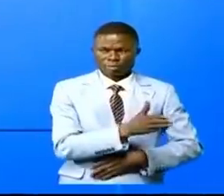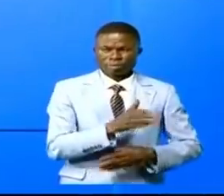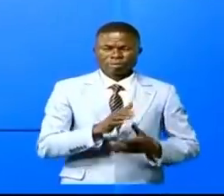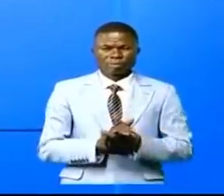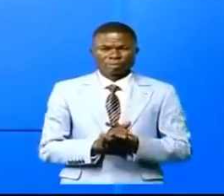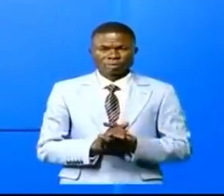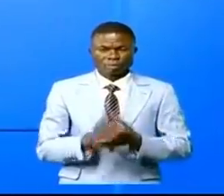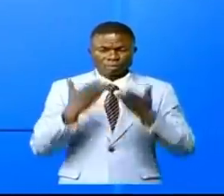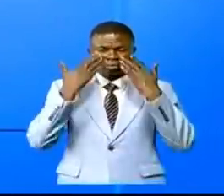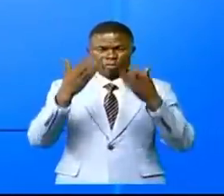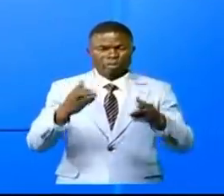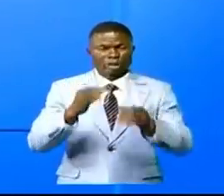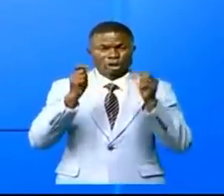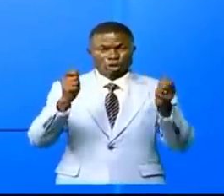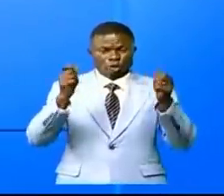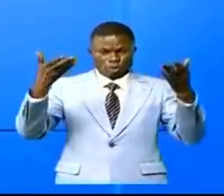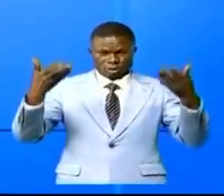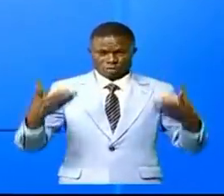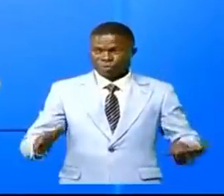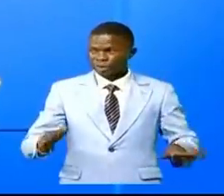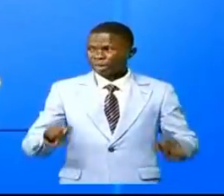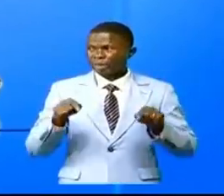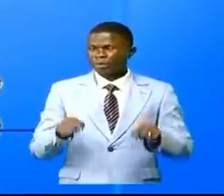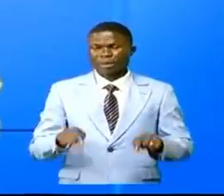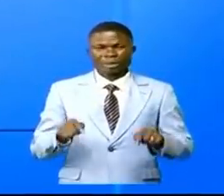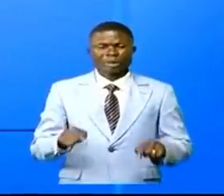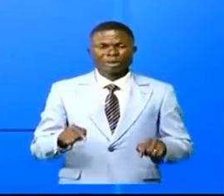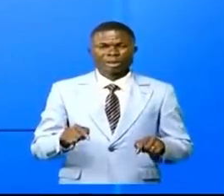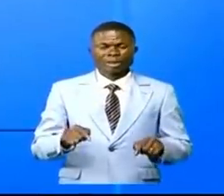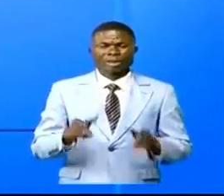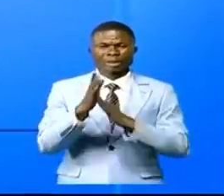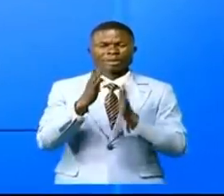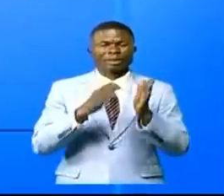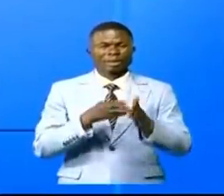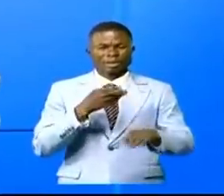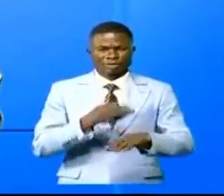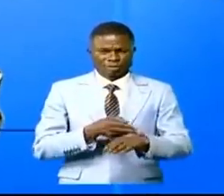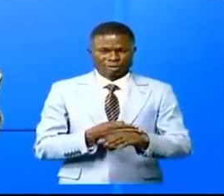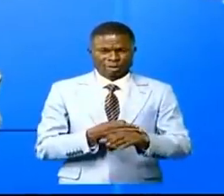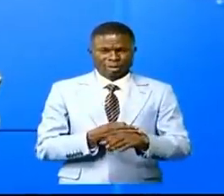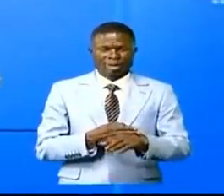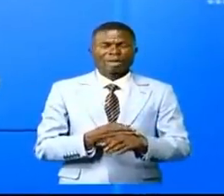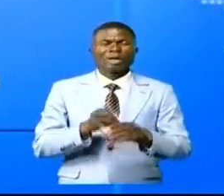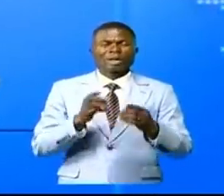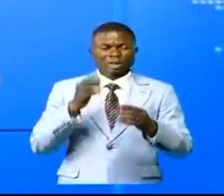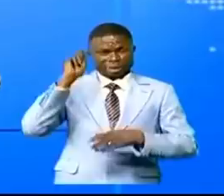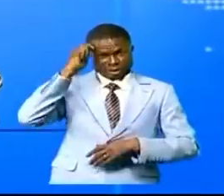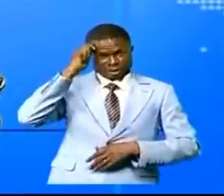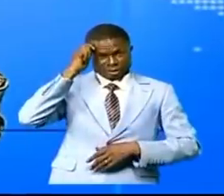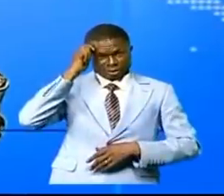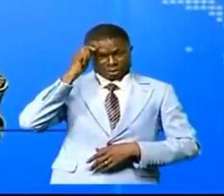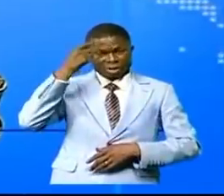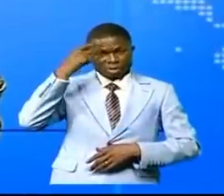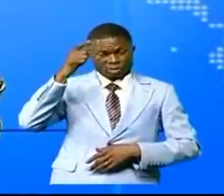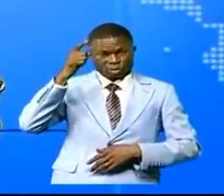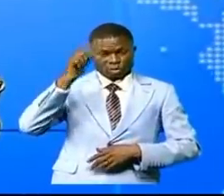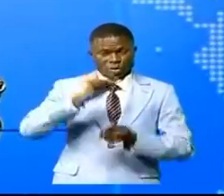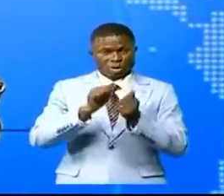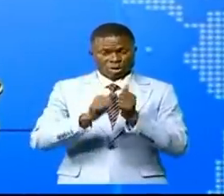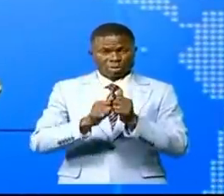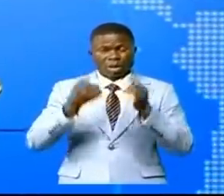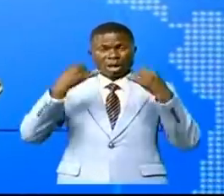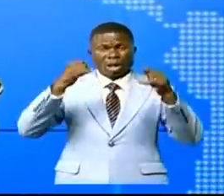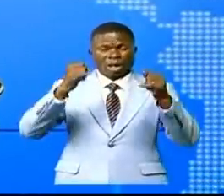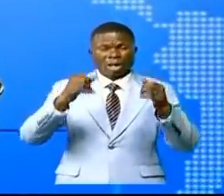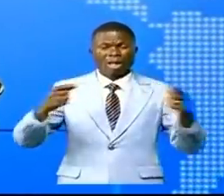voilà c'est la fin donc de cette grande édition de 19h mais retenez que pour raison de transmission du